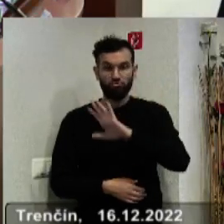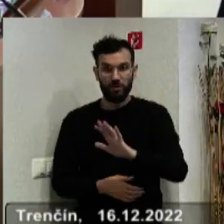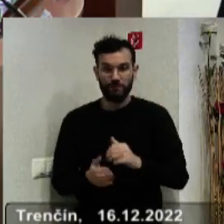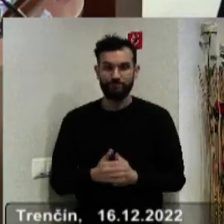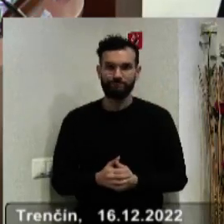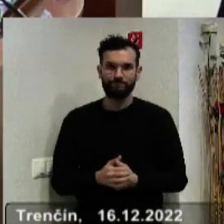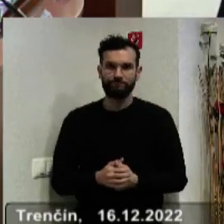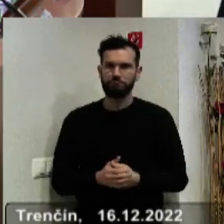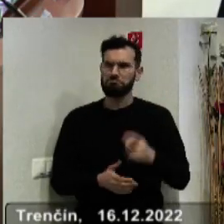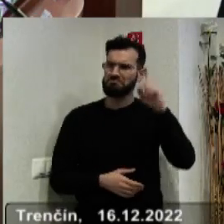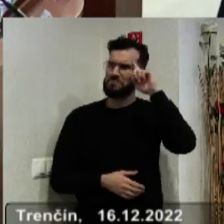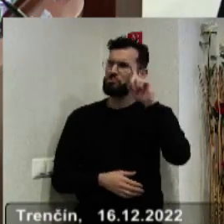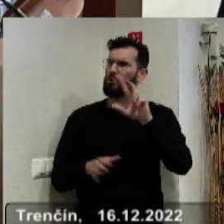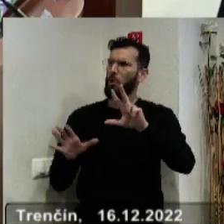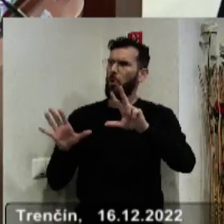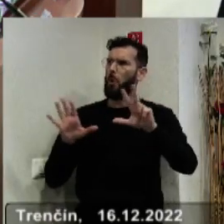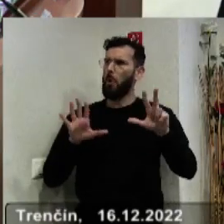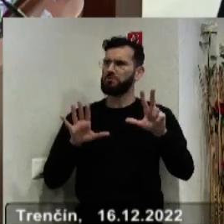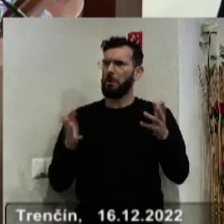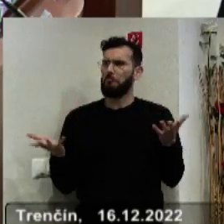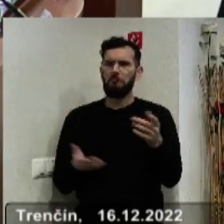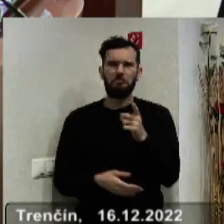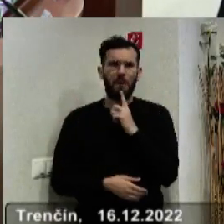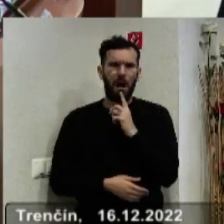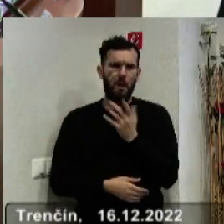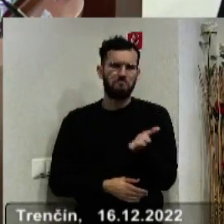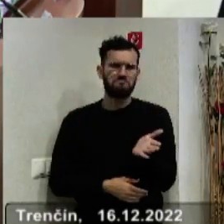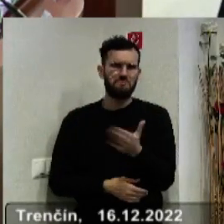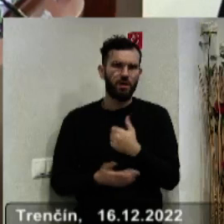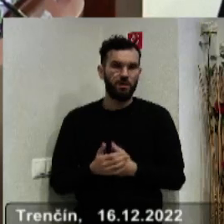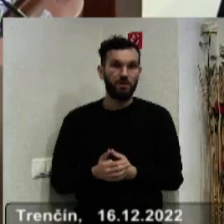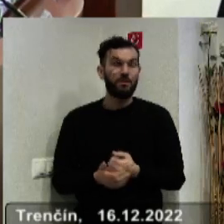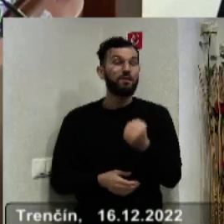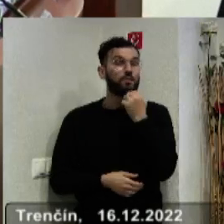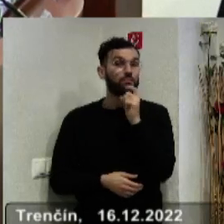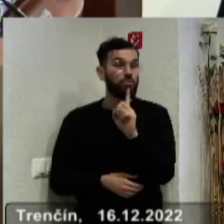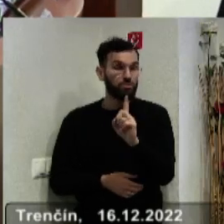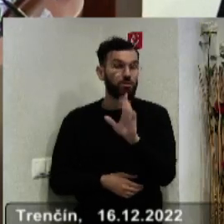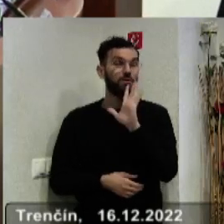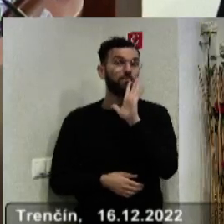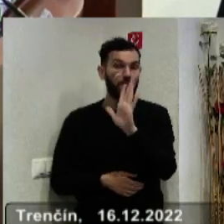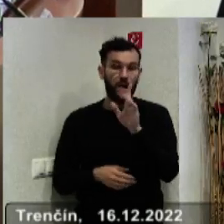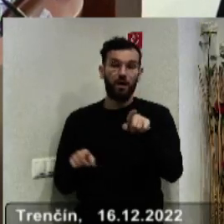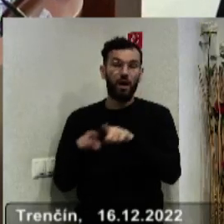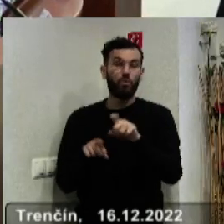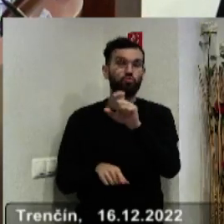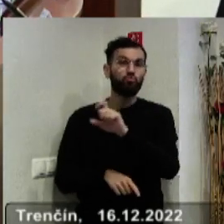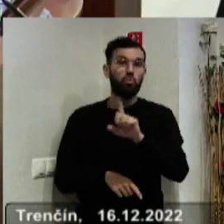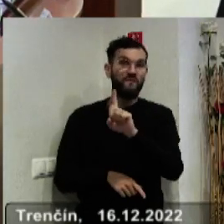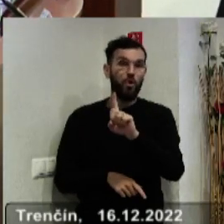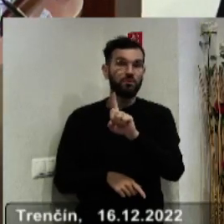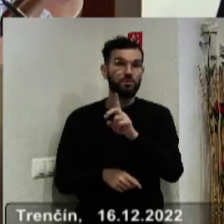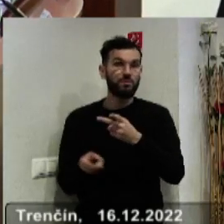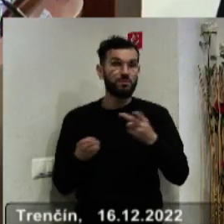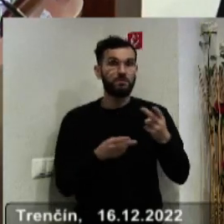poviete, že číslo 8 je smiešné, ale to sú len deti, ktoré sú hospitalizované z takýchto dôvodov, pre